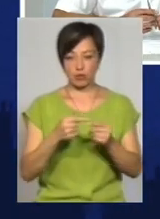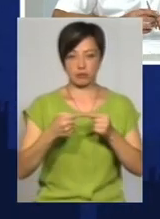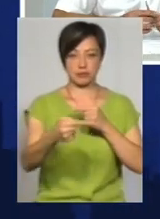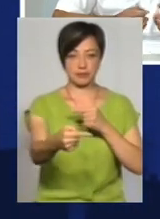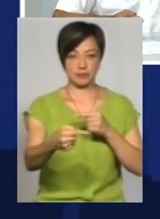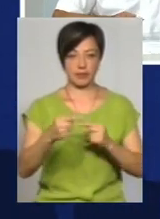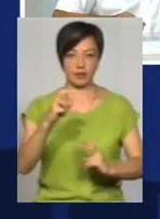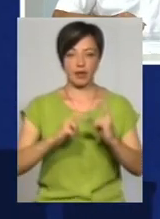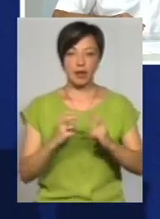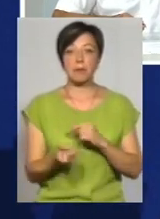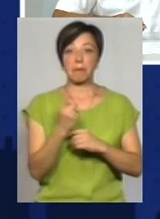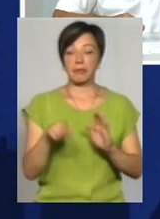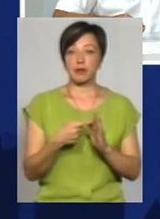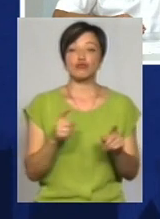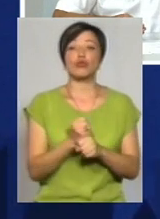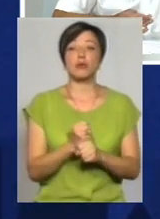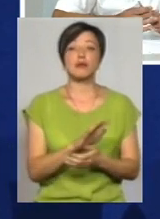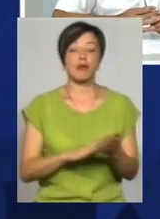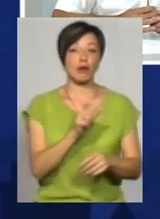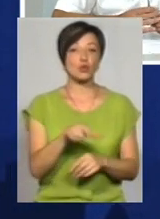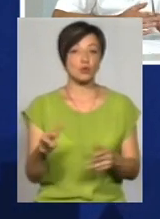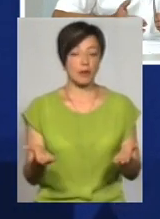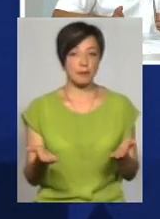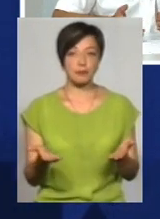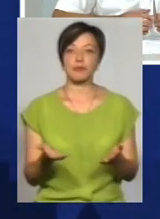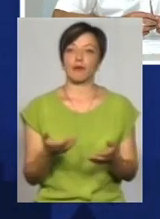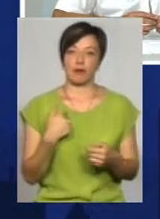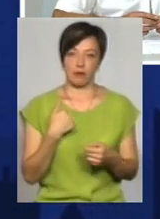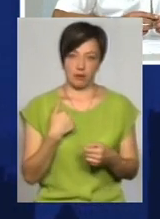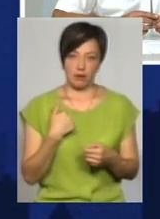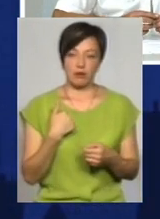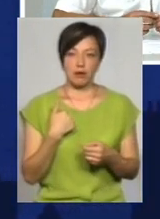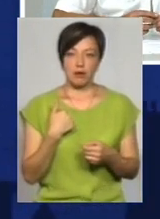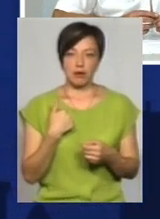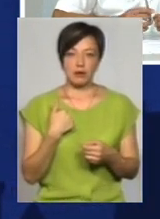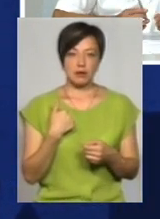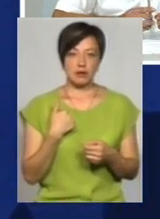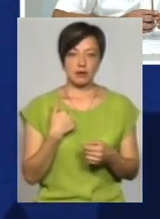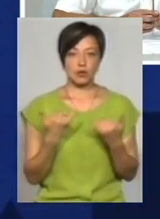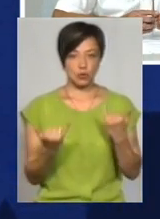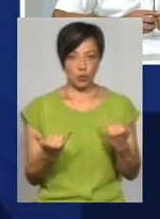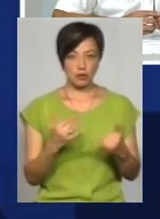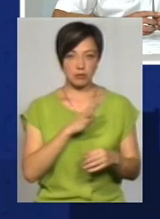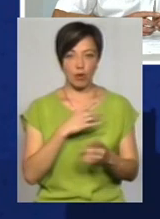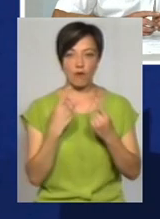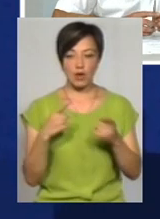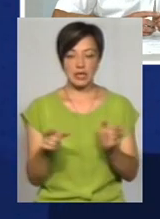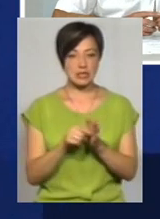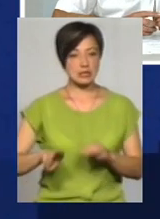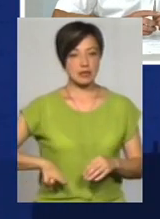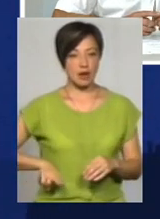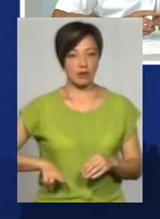виробництва. Стало питання, що робити з людьми далі. Наскільки ми буквально сьогодні говорили з директором